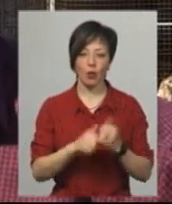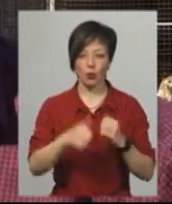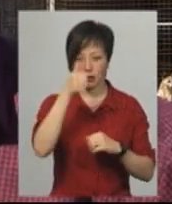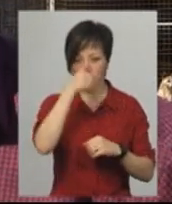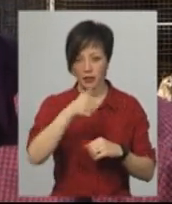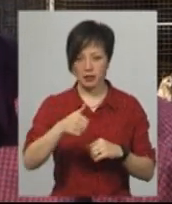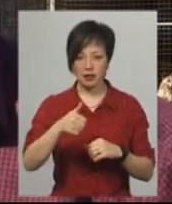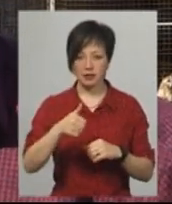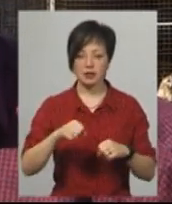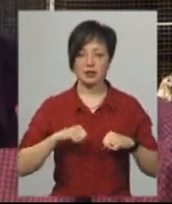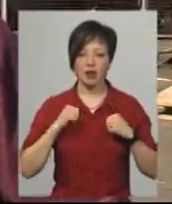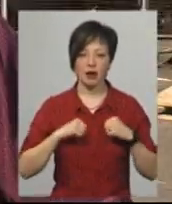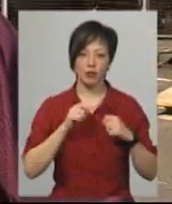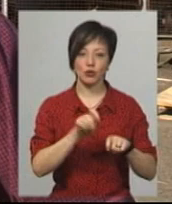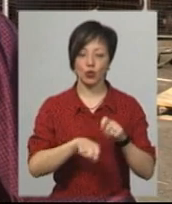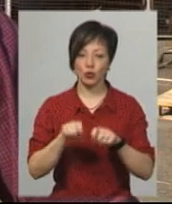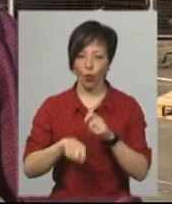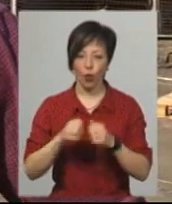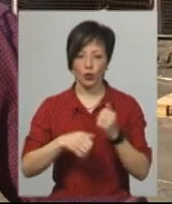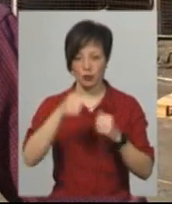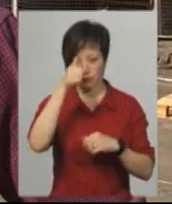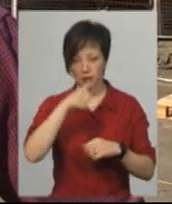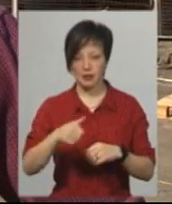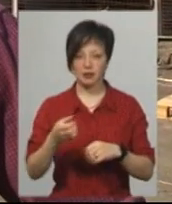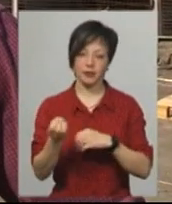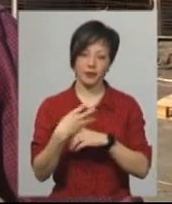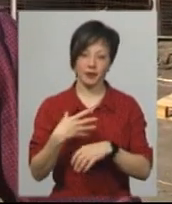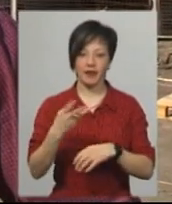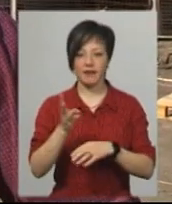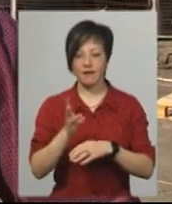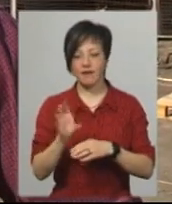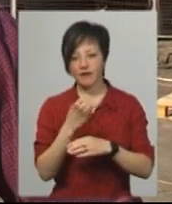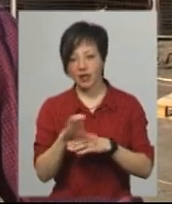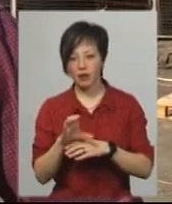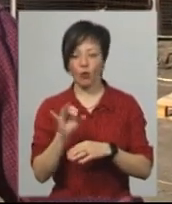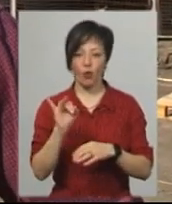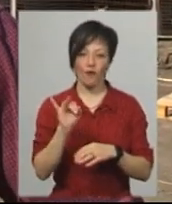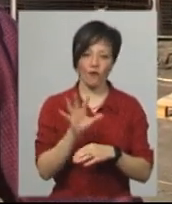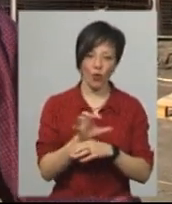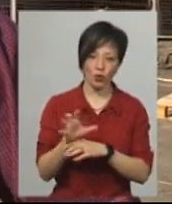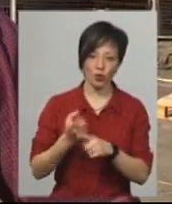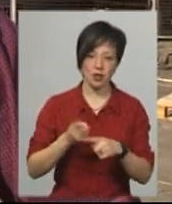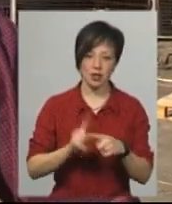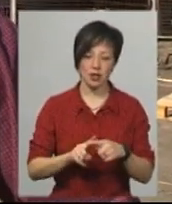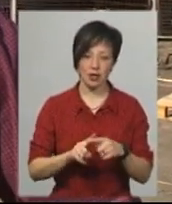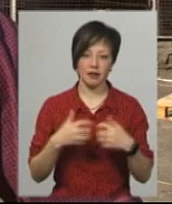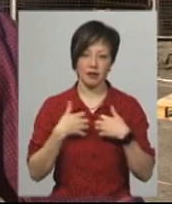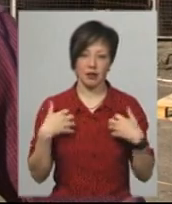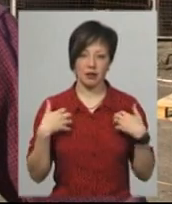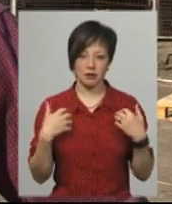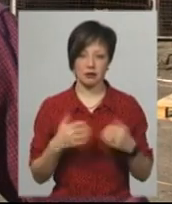місяць ми стараємося контролювати. Кожен місяць воно нам кидають відео, фото тих собачок, як воно